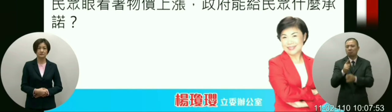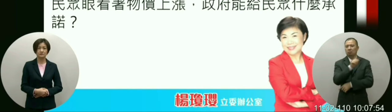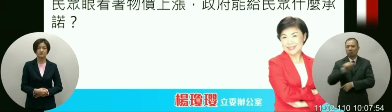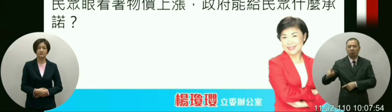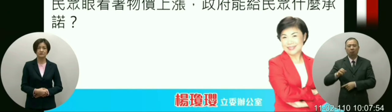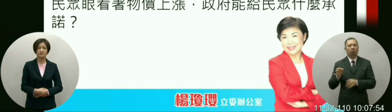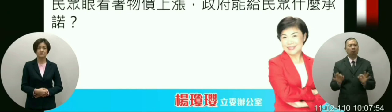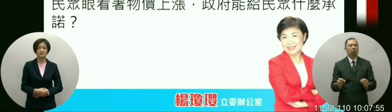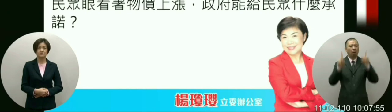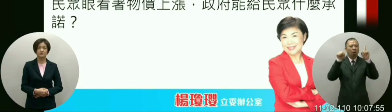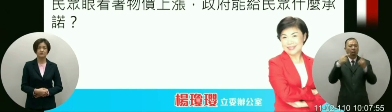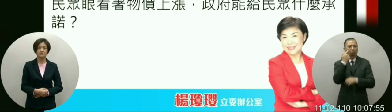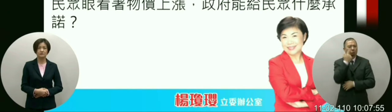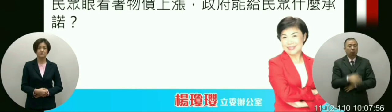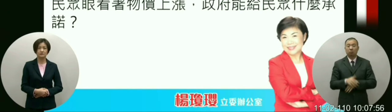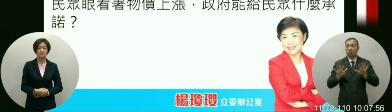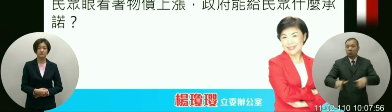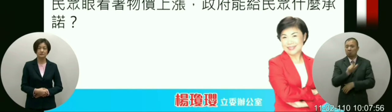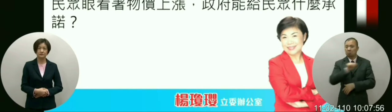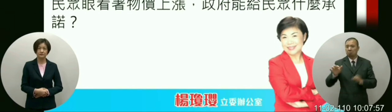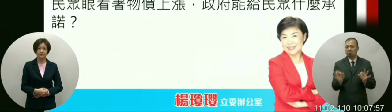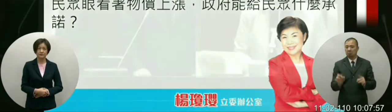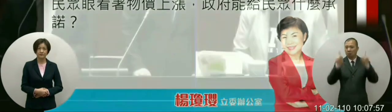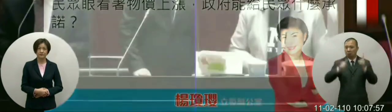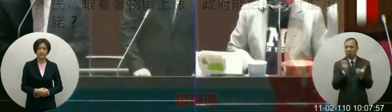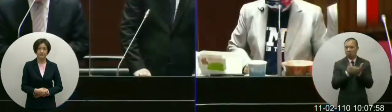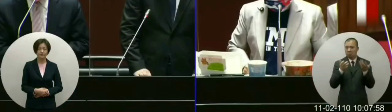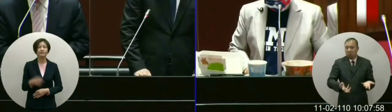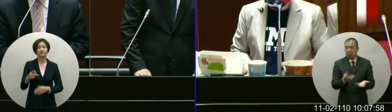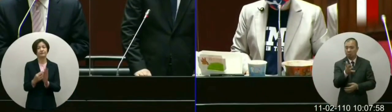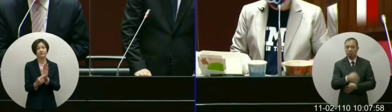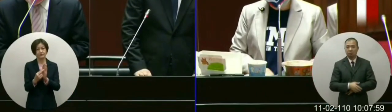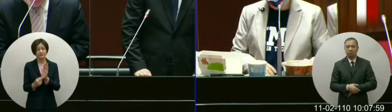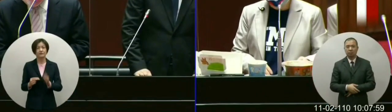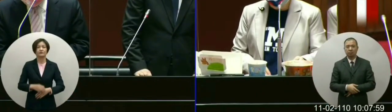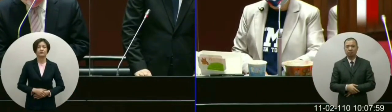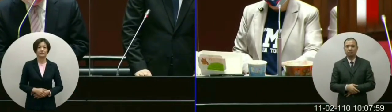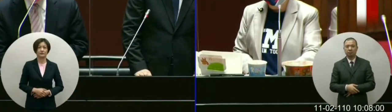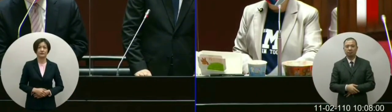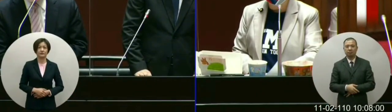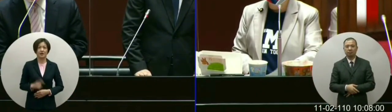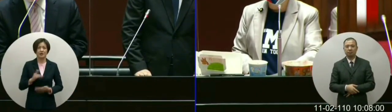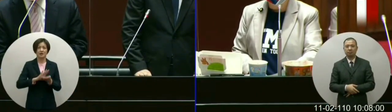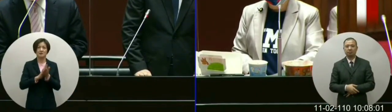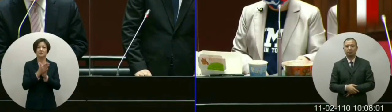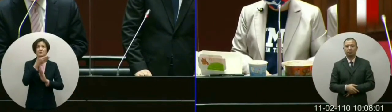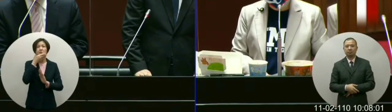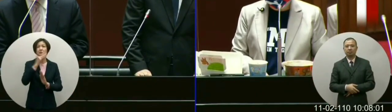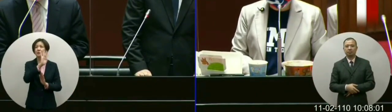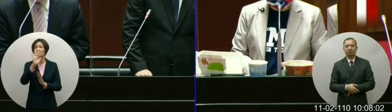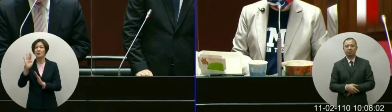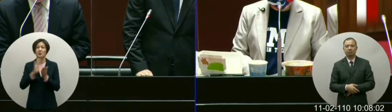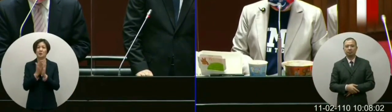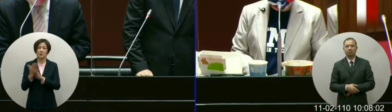得了你认为现在的物价上涨严重吗是这样因为极端气候跟疫情影